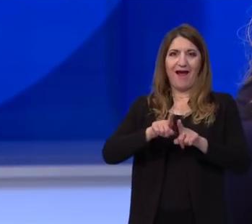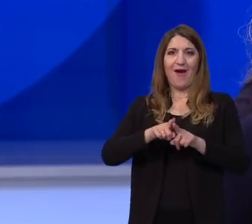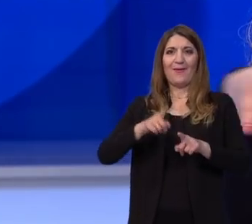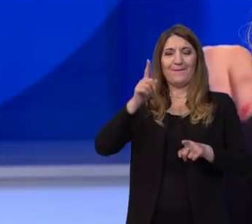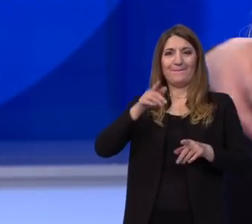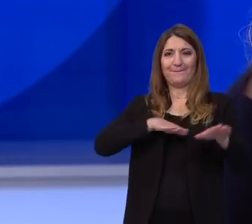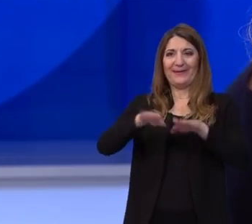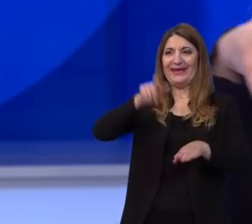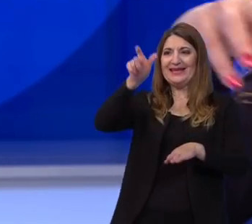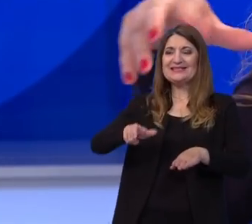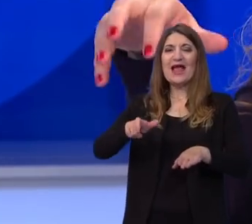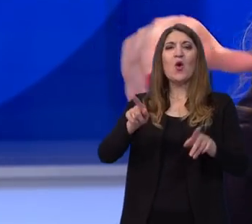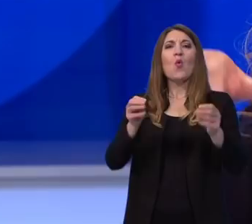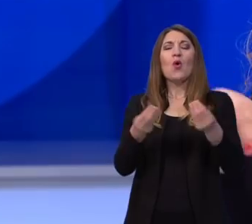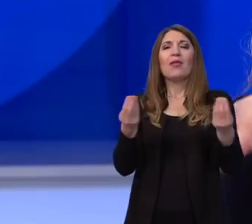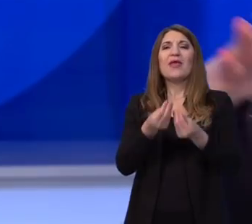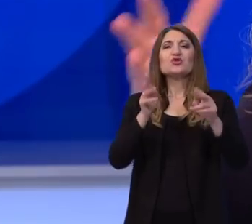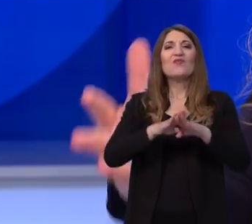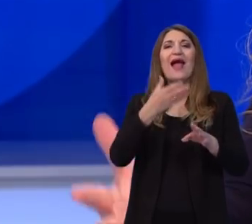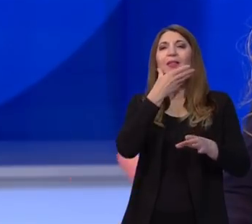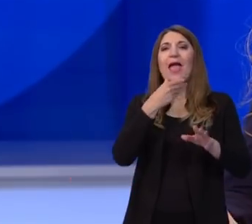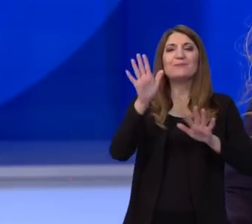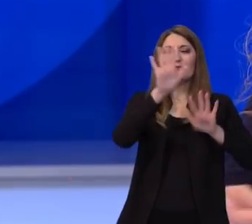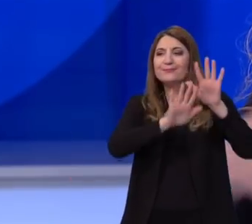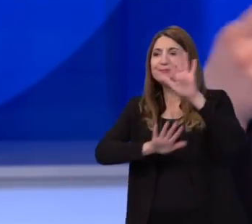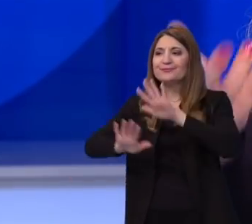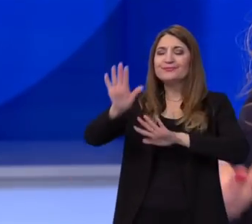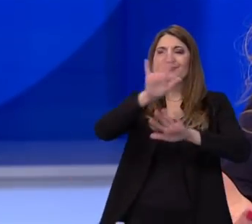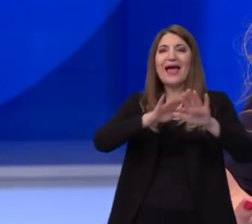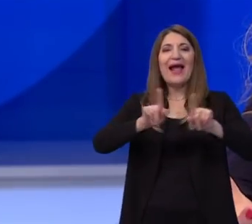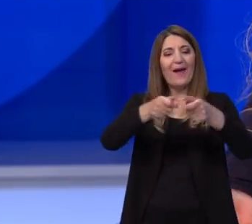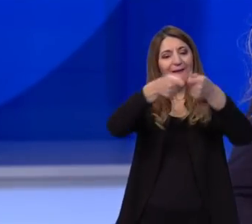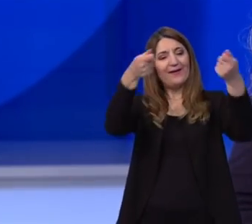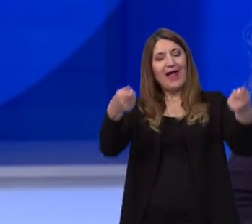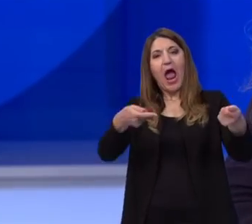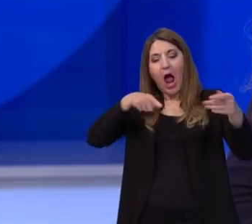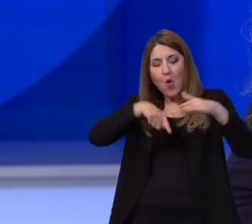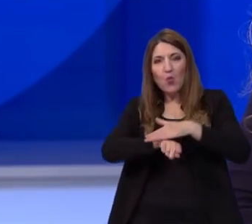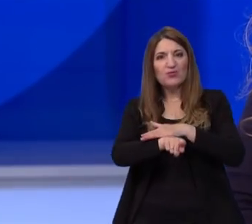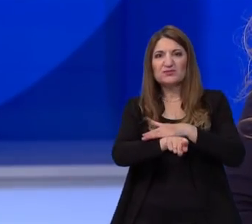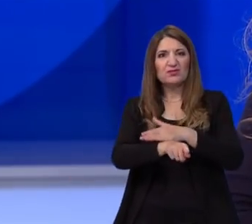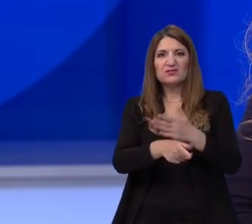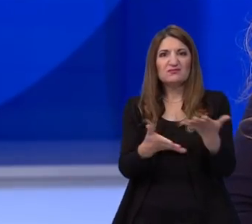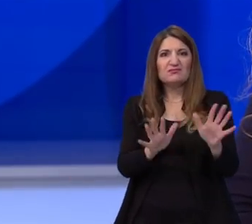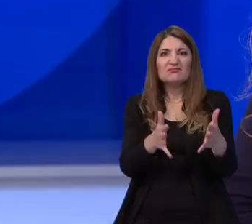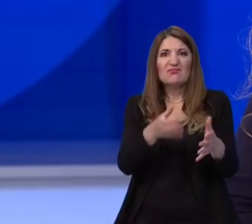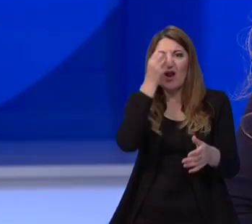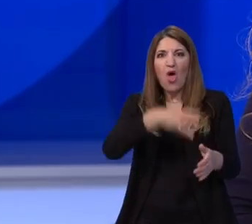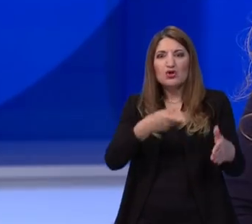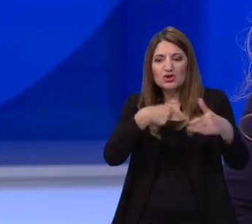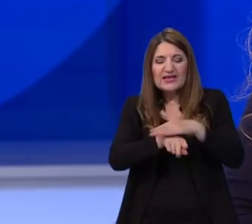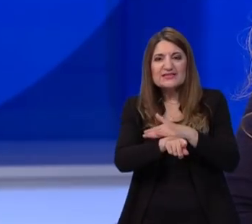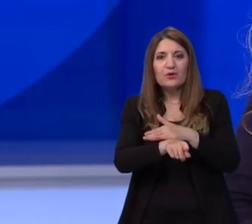šećer u prahu ili šlag ili nekakve šarene mrvice i onda se to ispod sve ne vidi, ali neko je donio nešto novo. Dok god smo